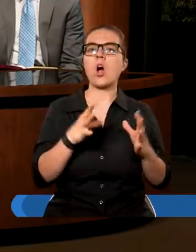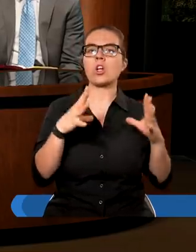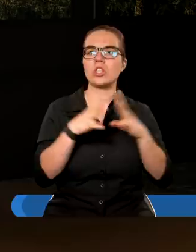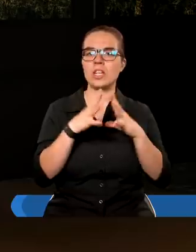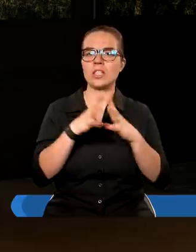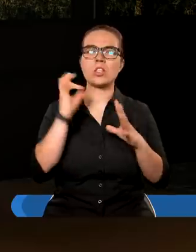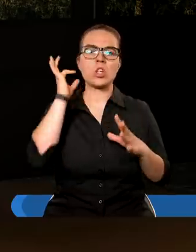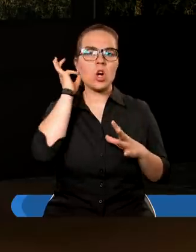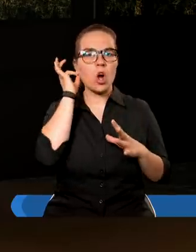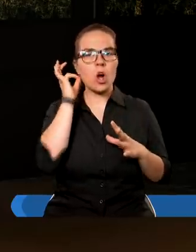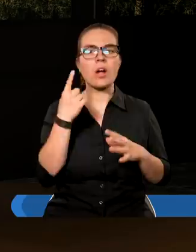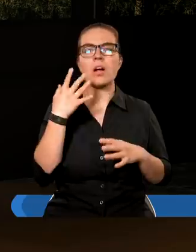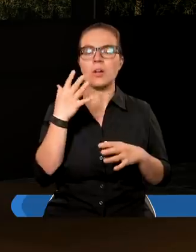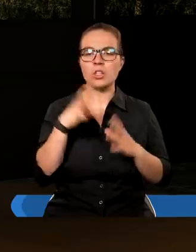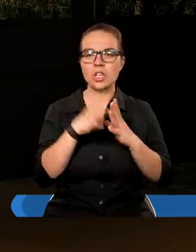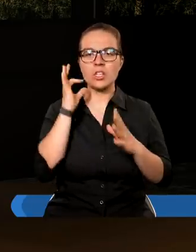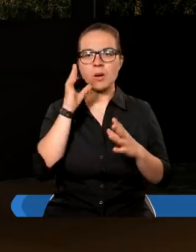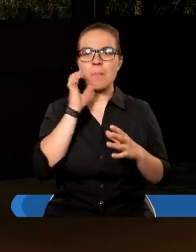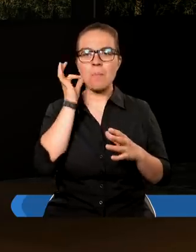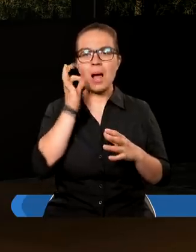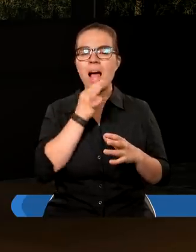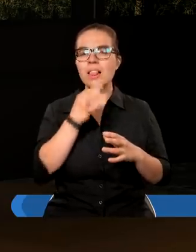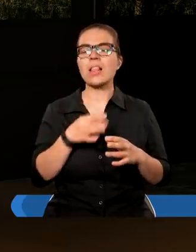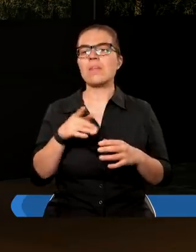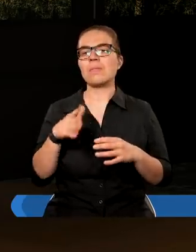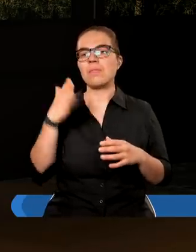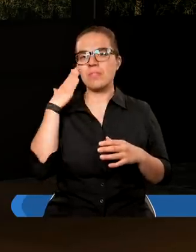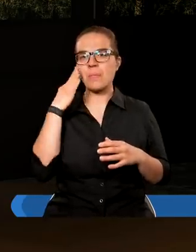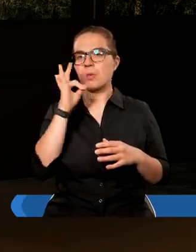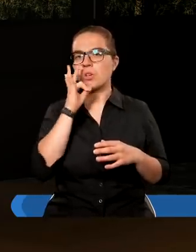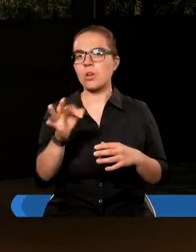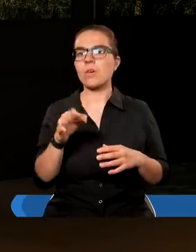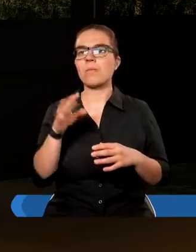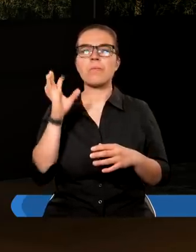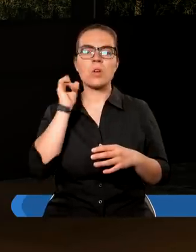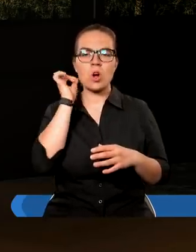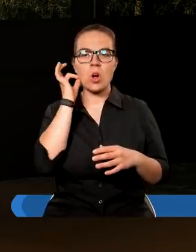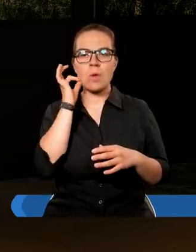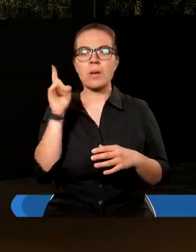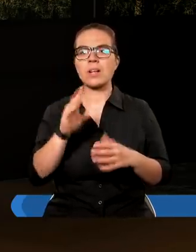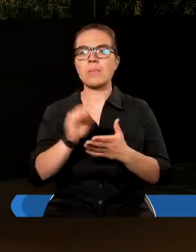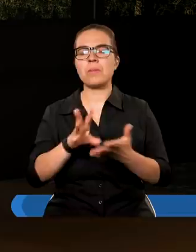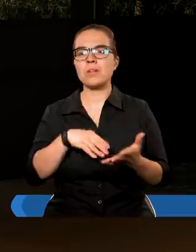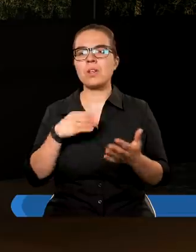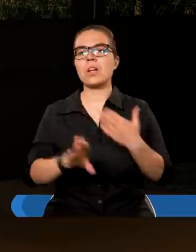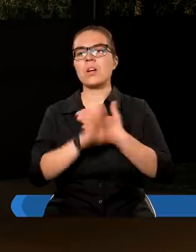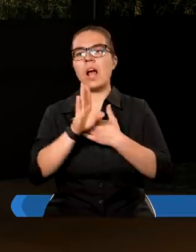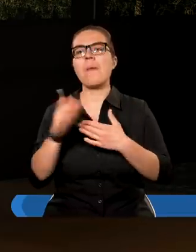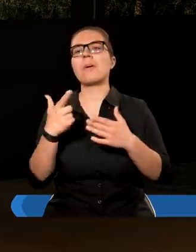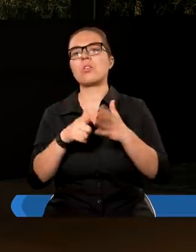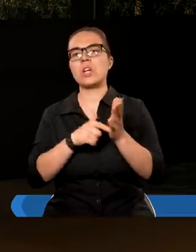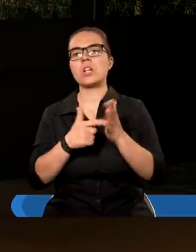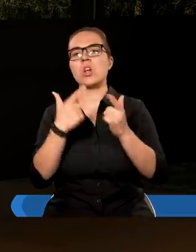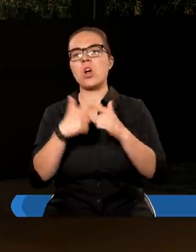Dziesięciu kobiet, dziesięciu panien. Jak wiemy dobrze, kobieta w Biblii często reprezentuje